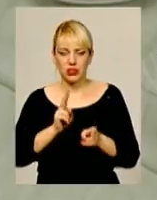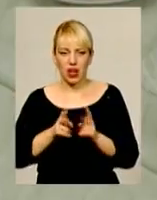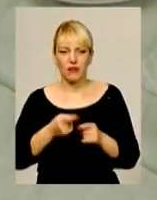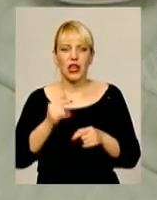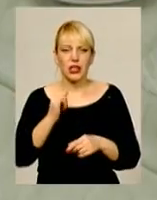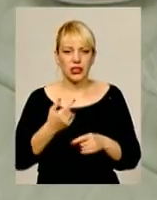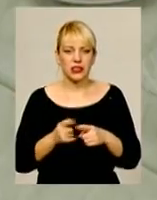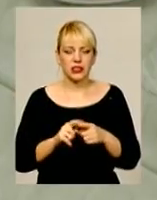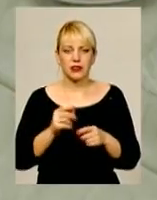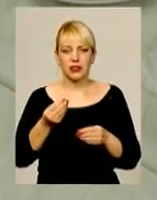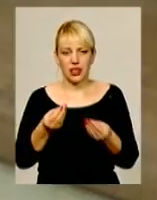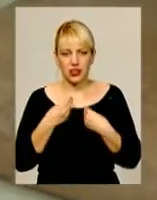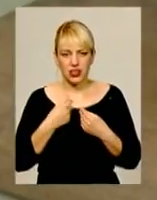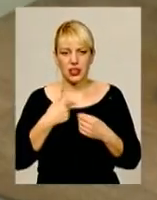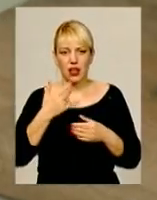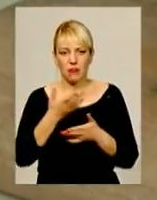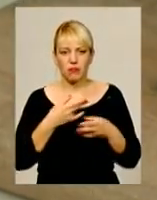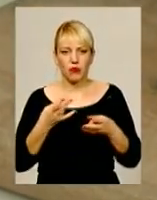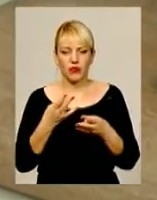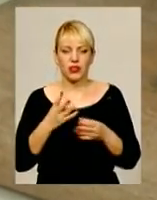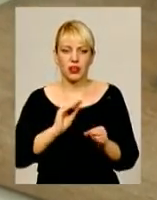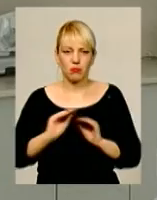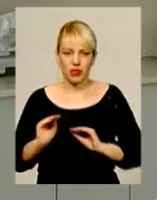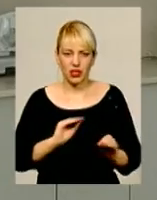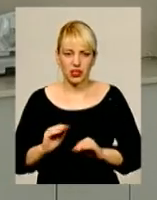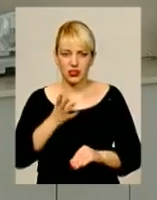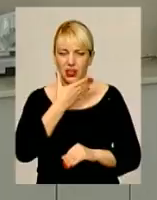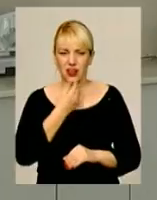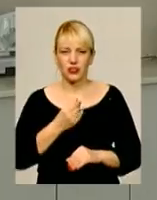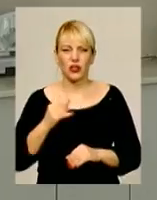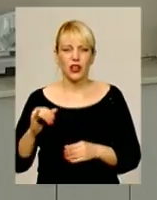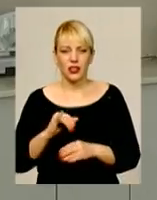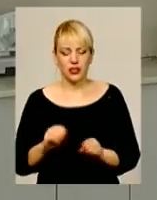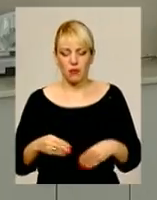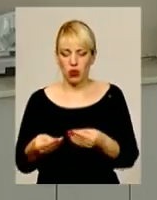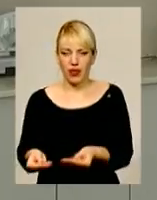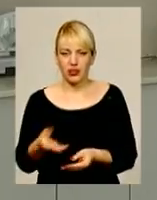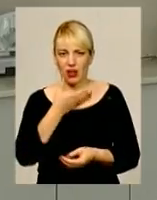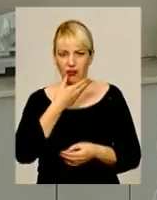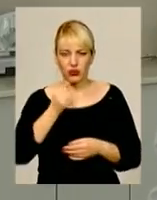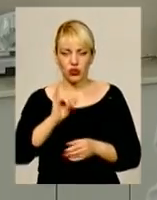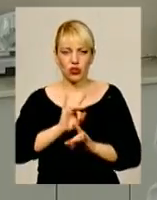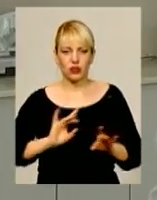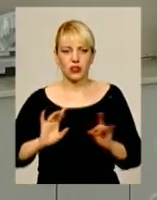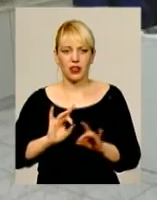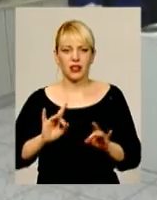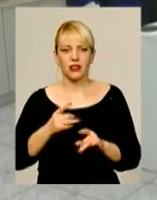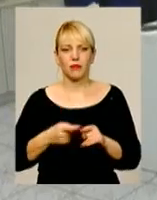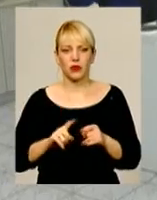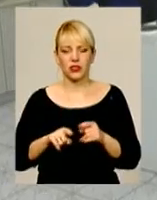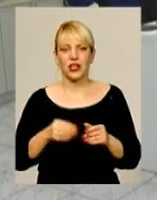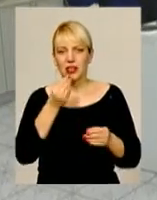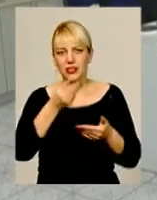страви, ми маємо їх і прикрасити гарно, і подати гарно, і розказати ще й про них.